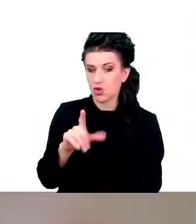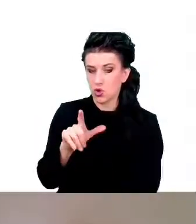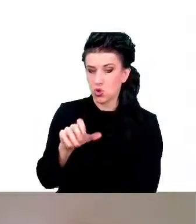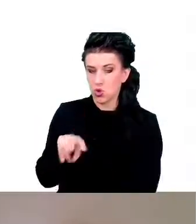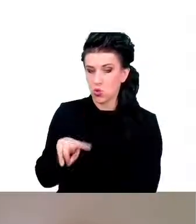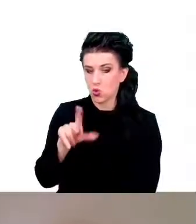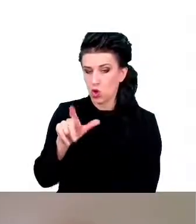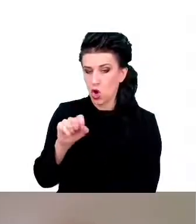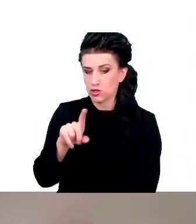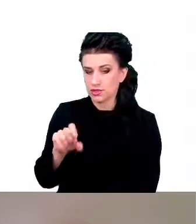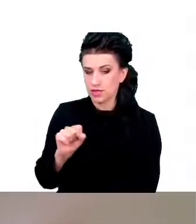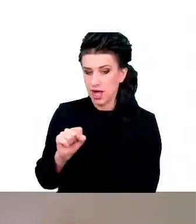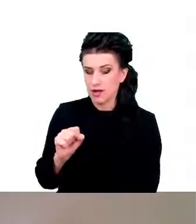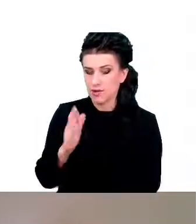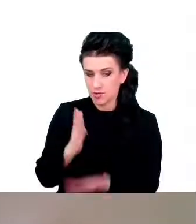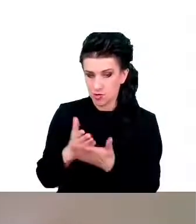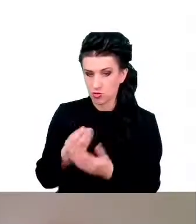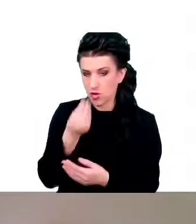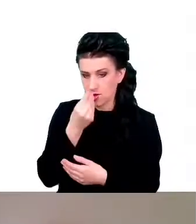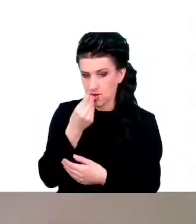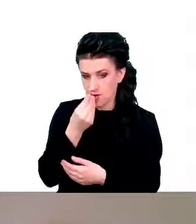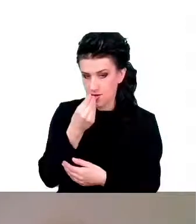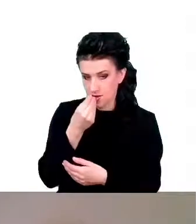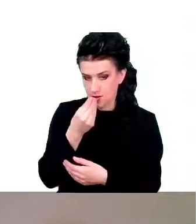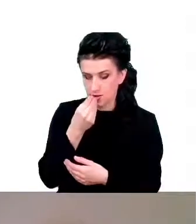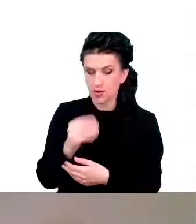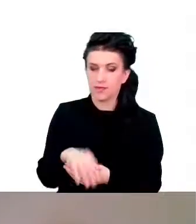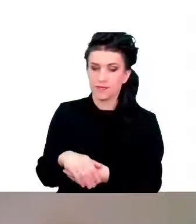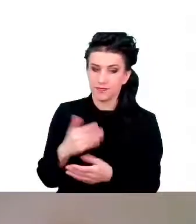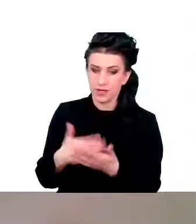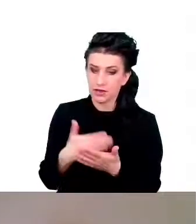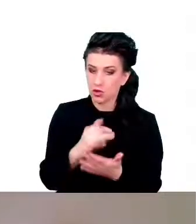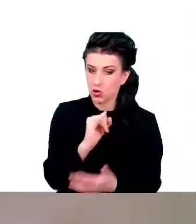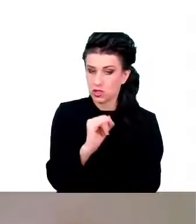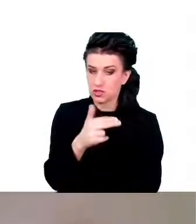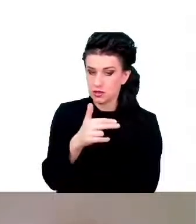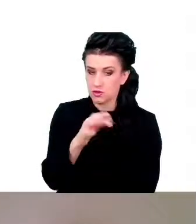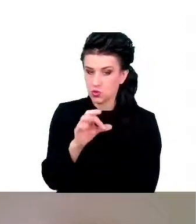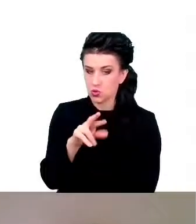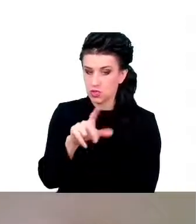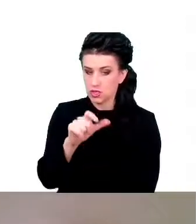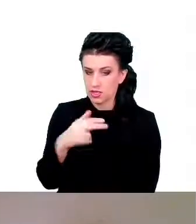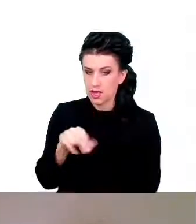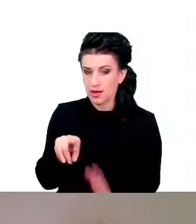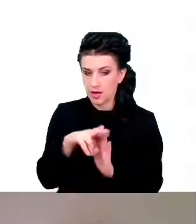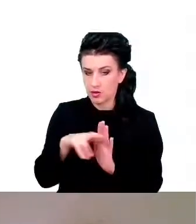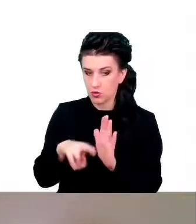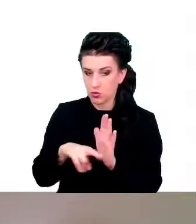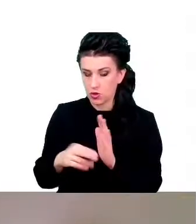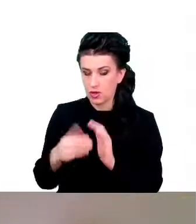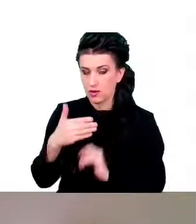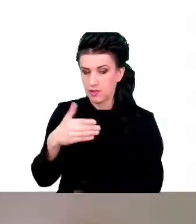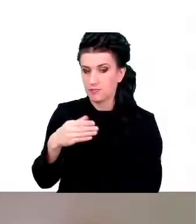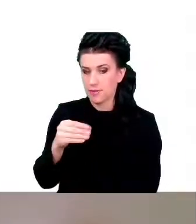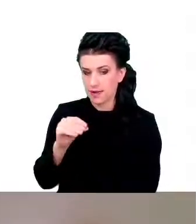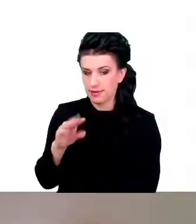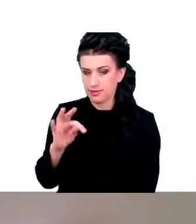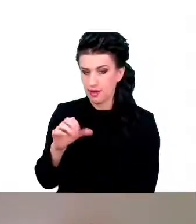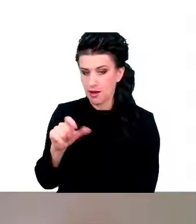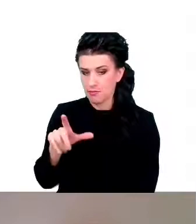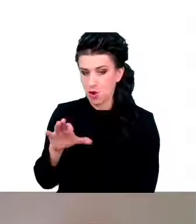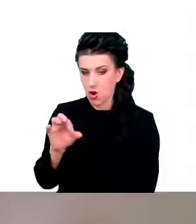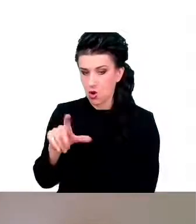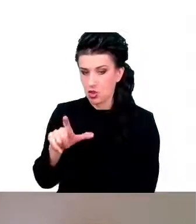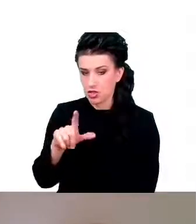insuliny. A insulina z kolei jest kluczowym elementem regulacji metabolizmu w naszych komórkach. I